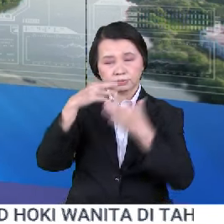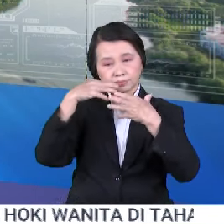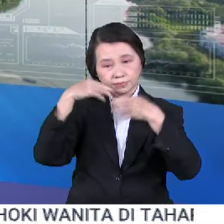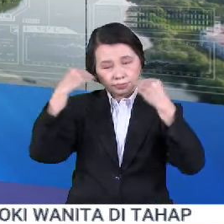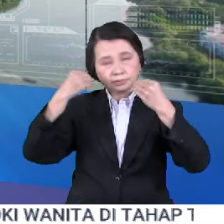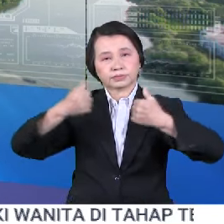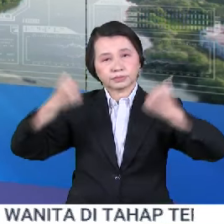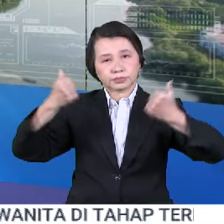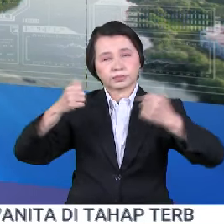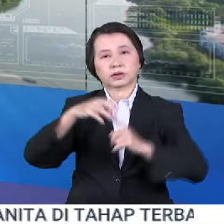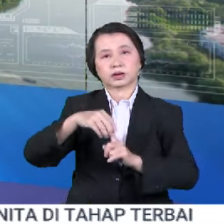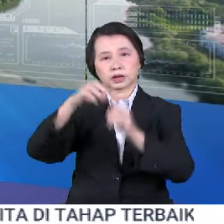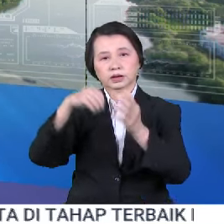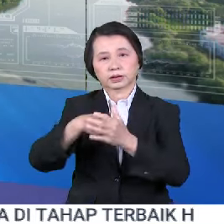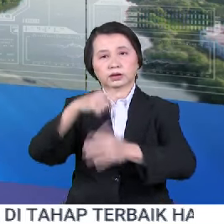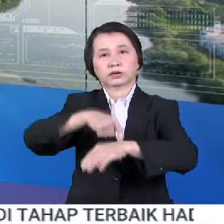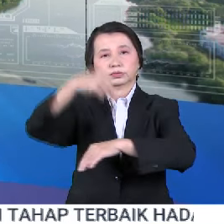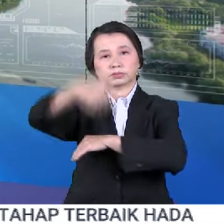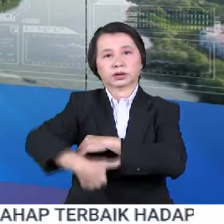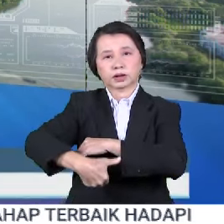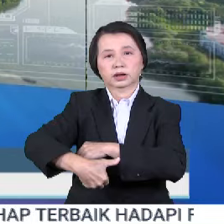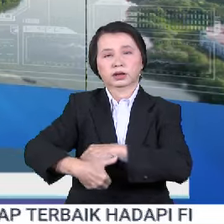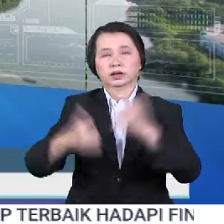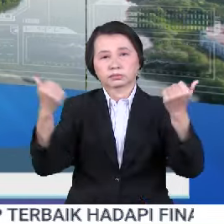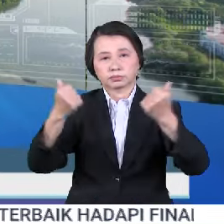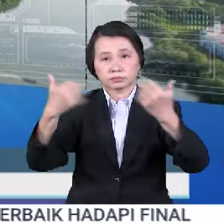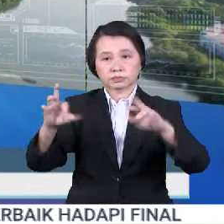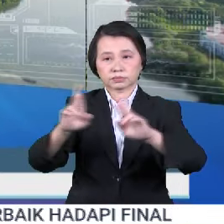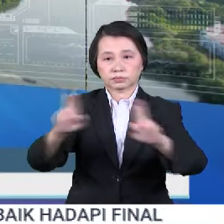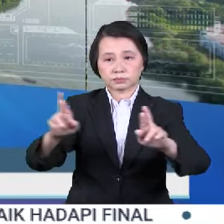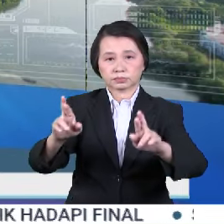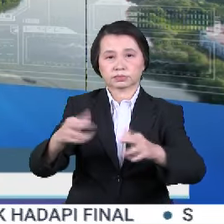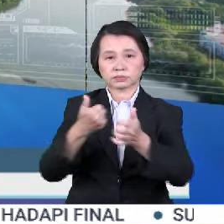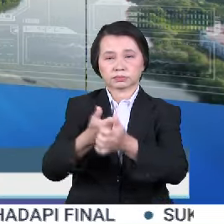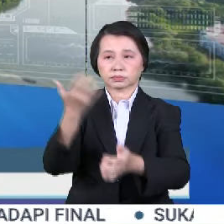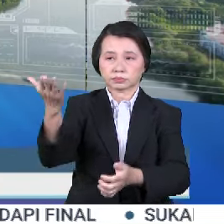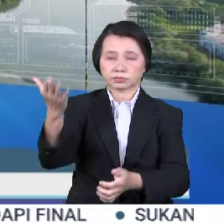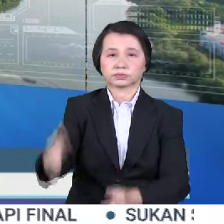perayaan berkenaan, khususnya di waktu malam. Ikuti bahan yang telah pun disediakan, Nirona Nyomon.